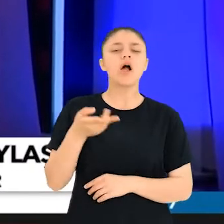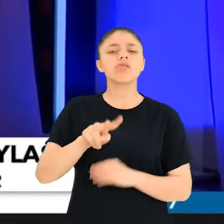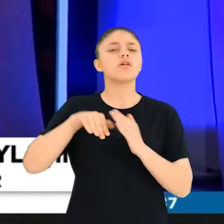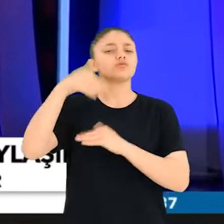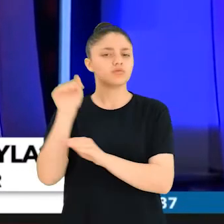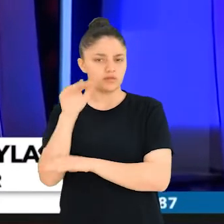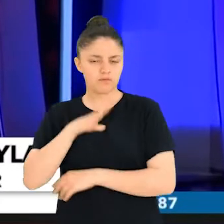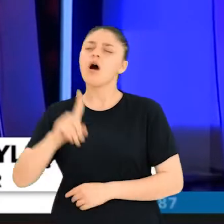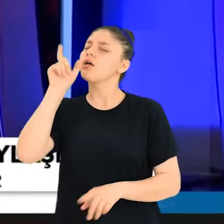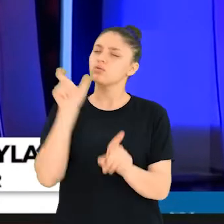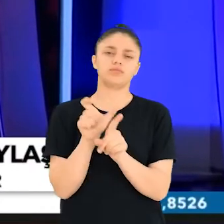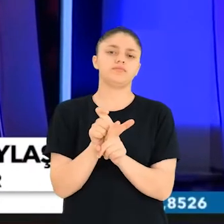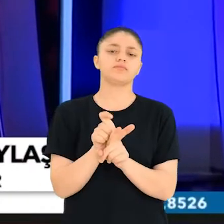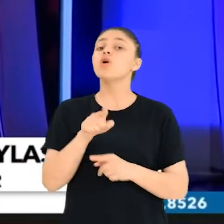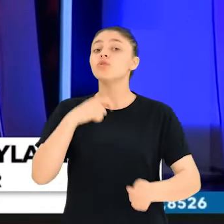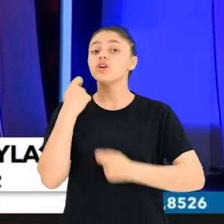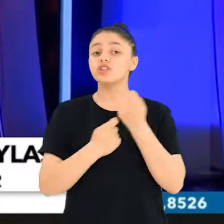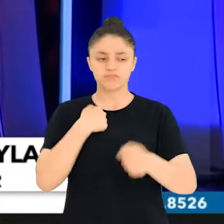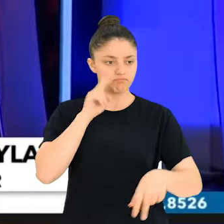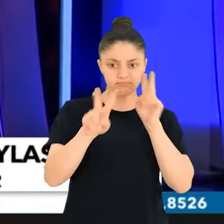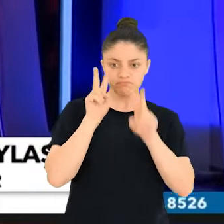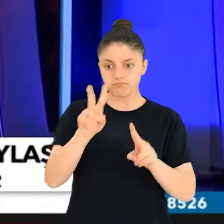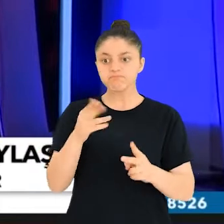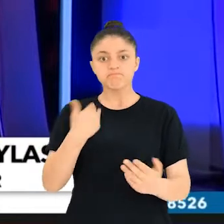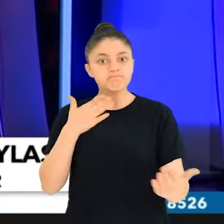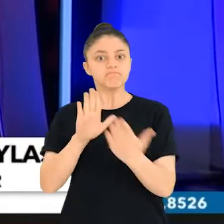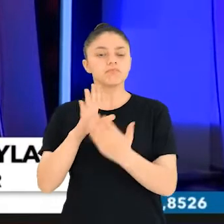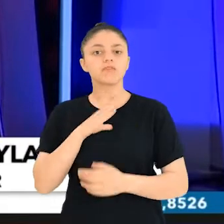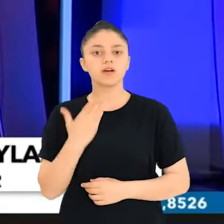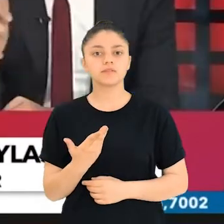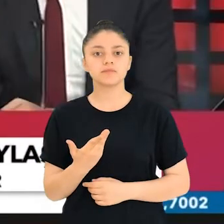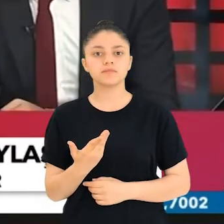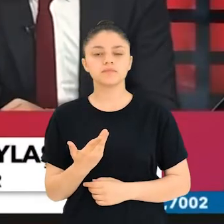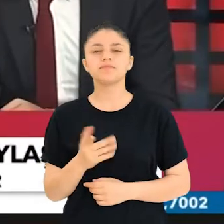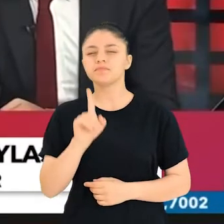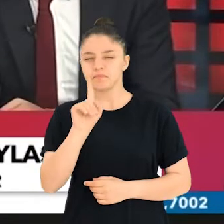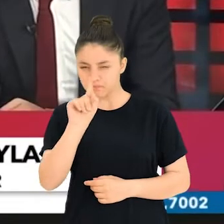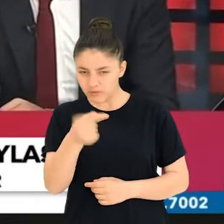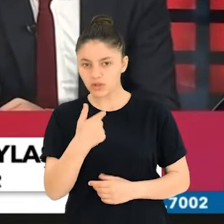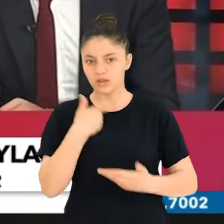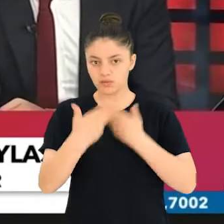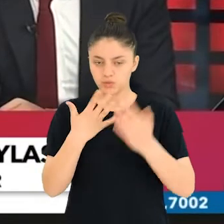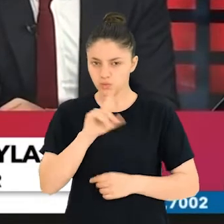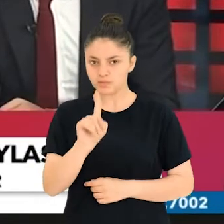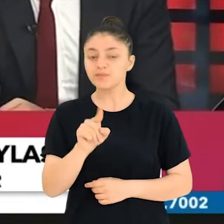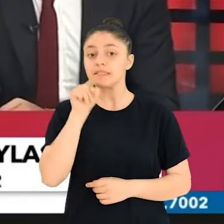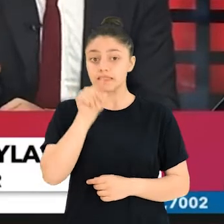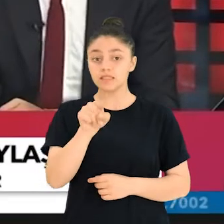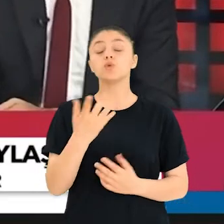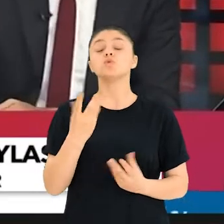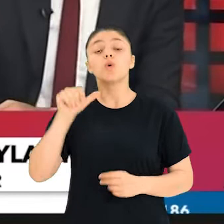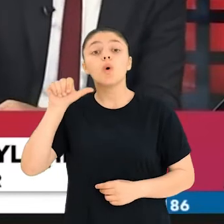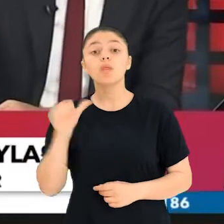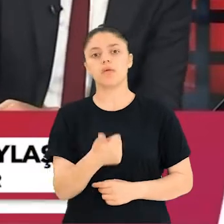dünyadayız hem öteki dünyadayız. Allah muhafaza. Biz de bu işlerle karşı karşıya kalabiliriz. şurada... Sayın Bakan arada böyle bir virgül olsun diye söylüyorum.